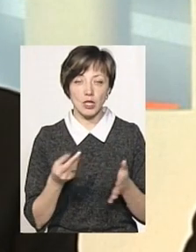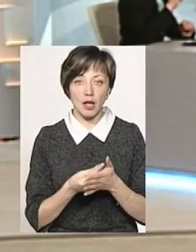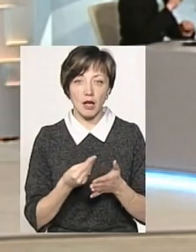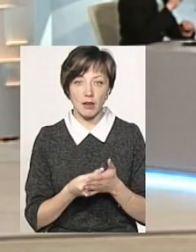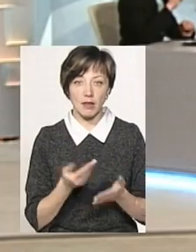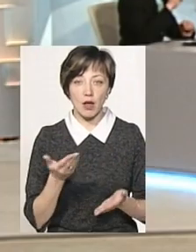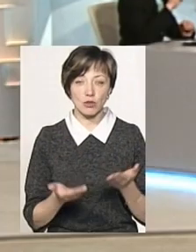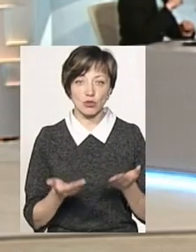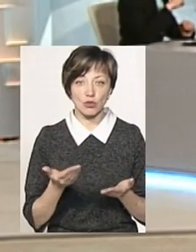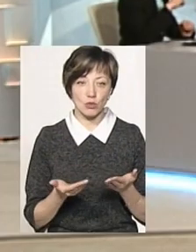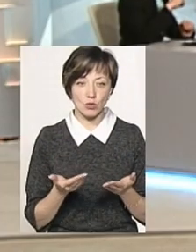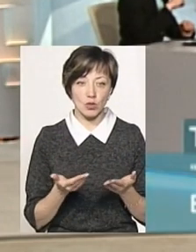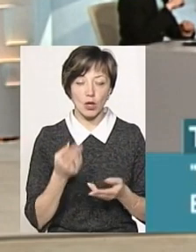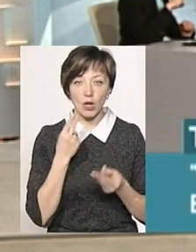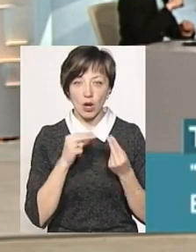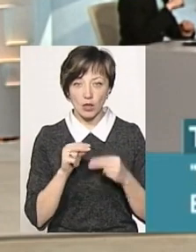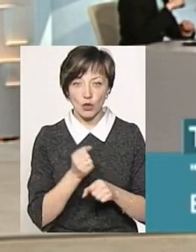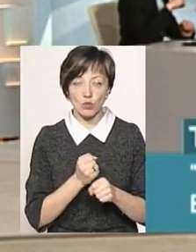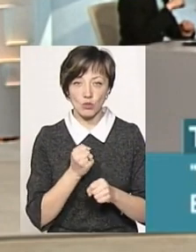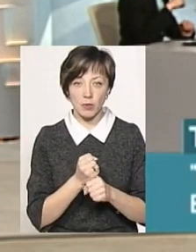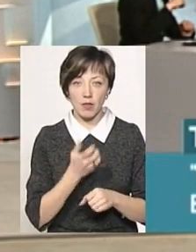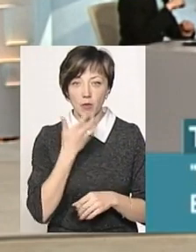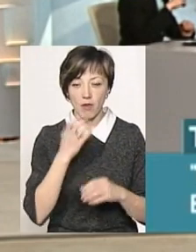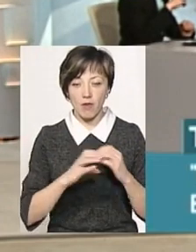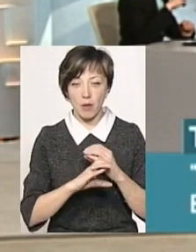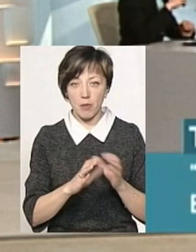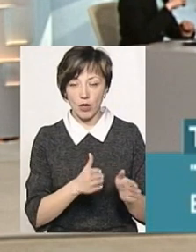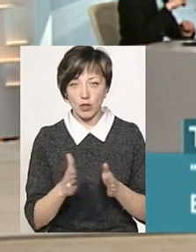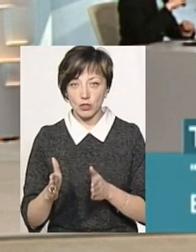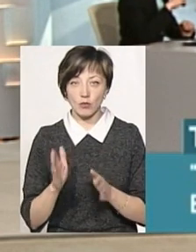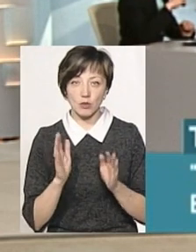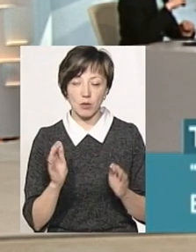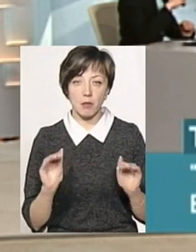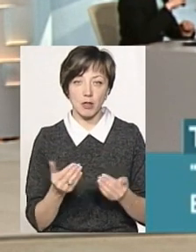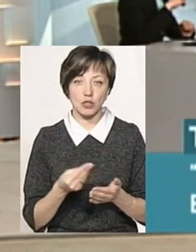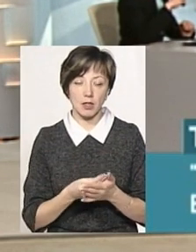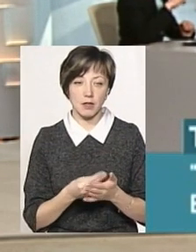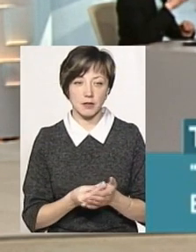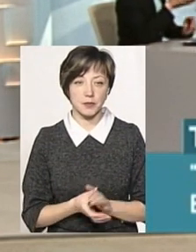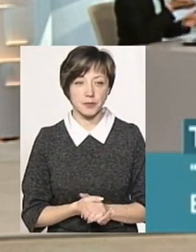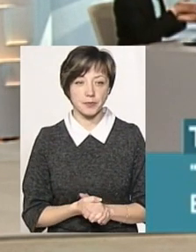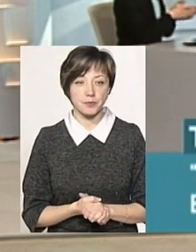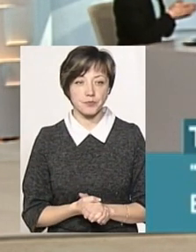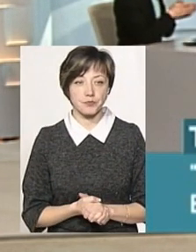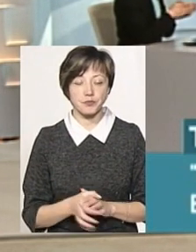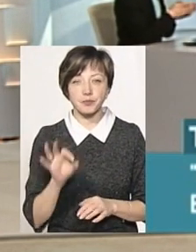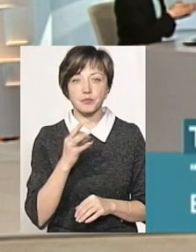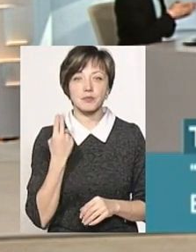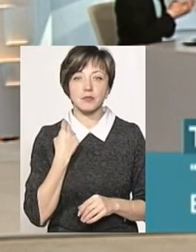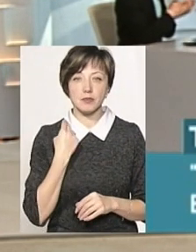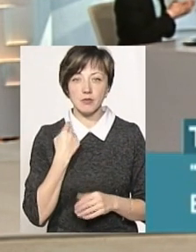тариф. Якщо краще розроблена теплова мережа, відповідно, буде менший тариф. Щодо